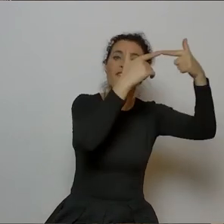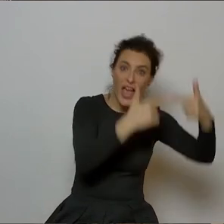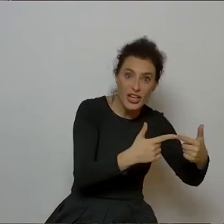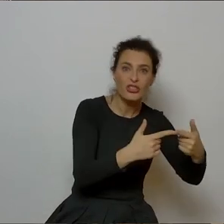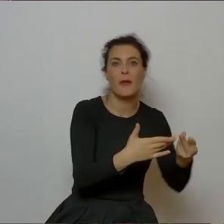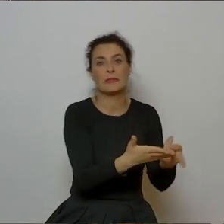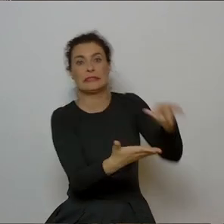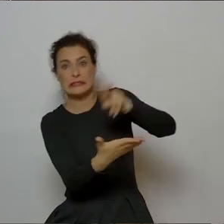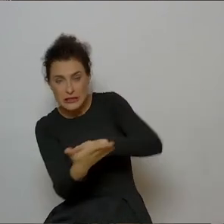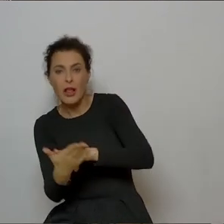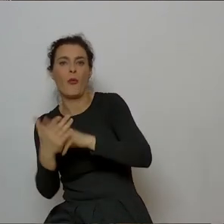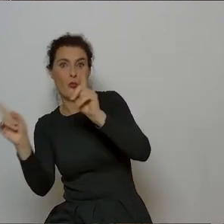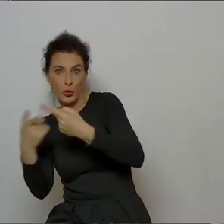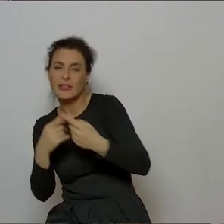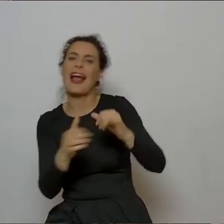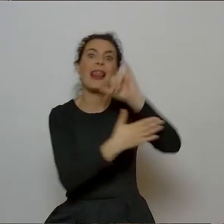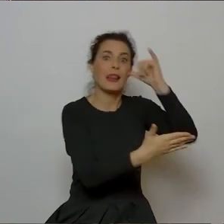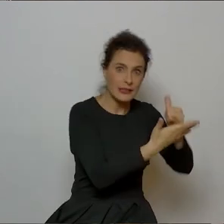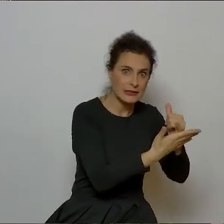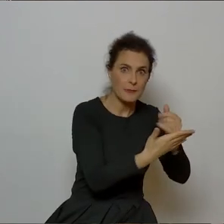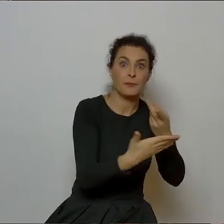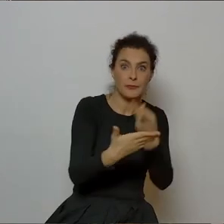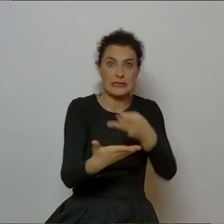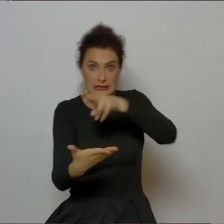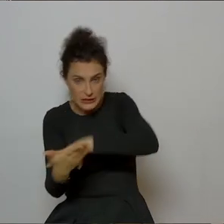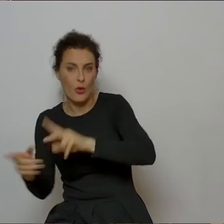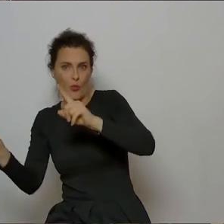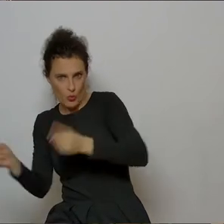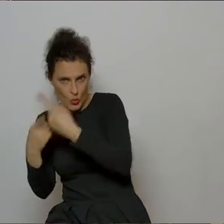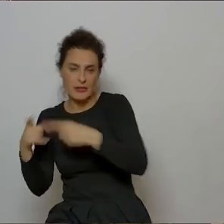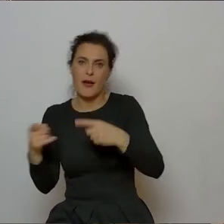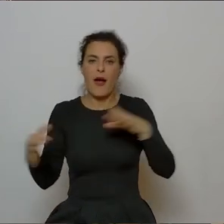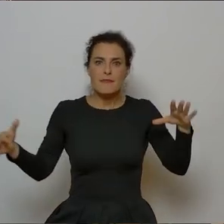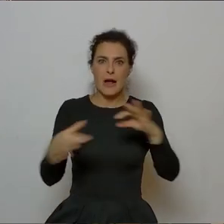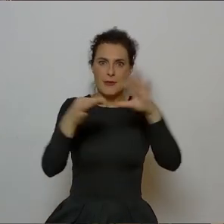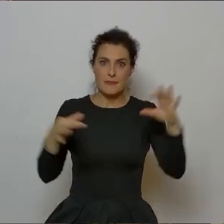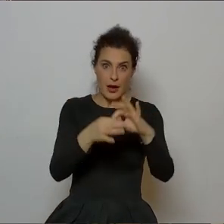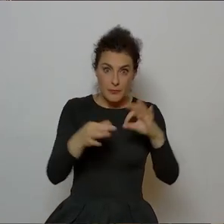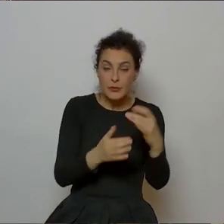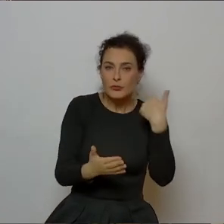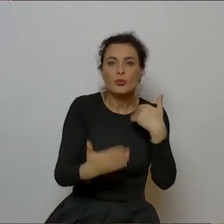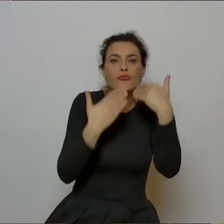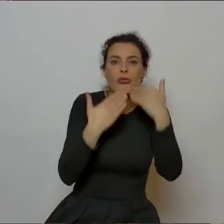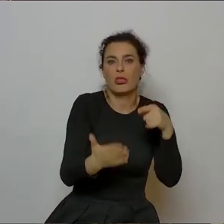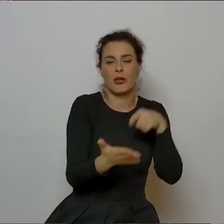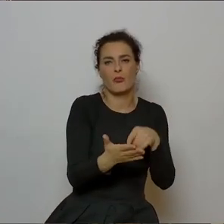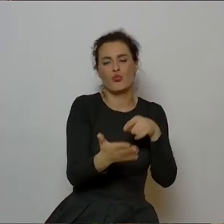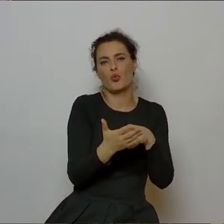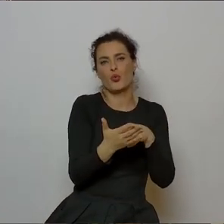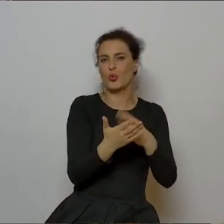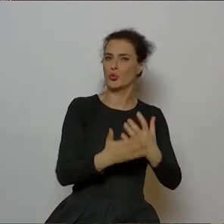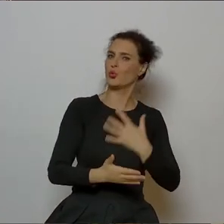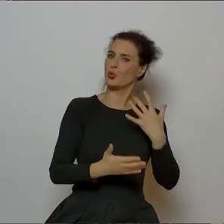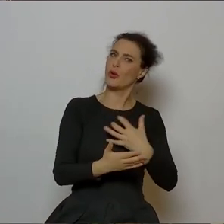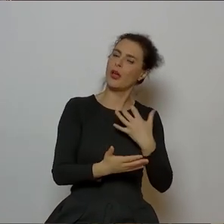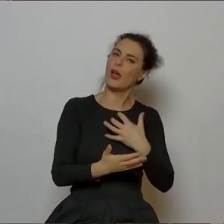muzyką i listy z muzyką. Takie podejście umożliwiło nam wydaje mi się, że